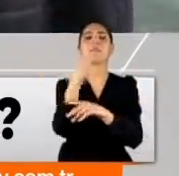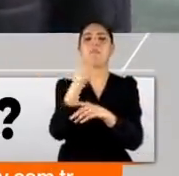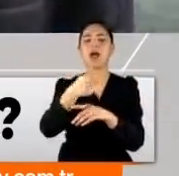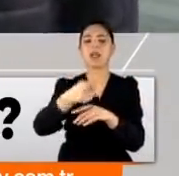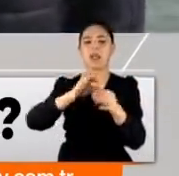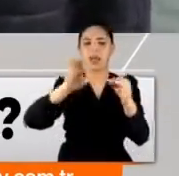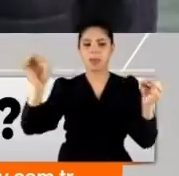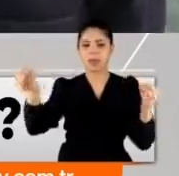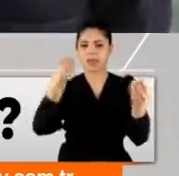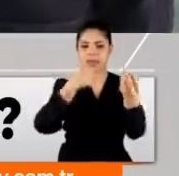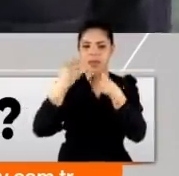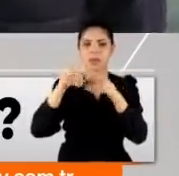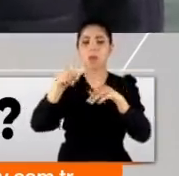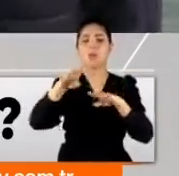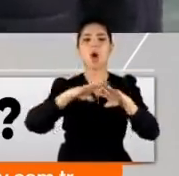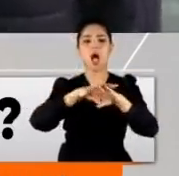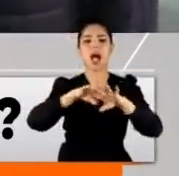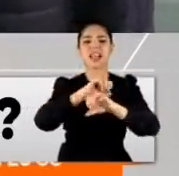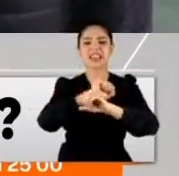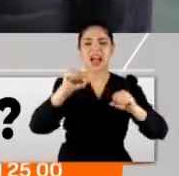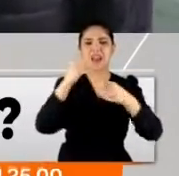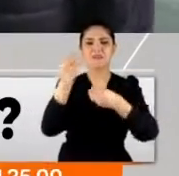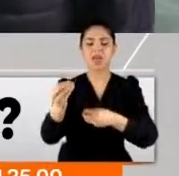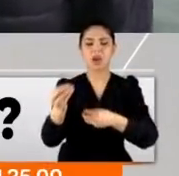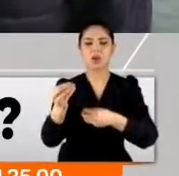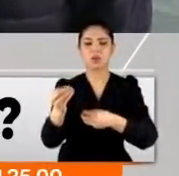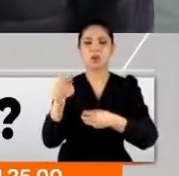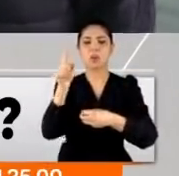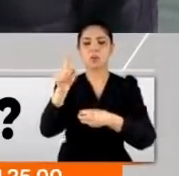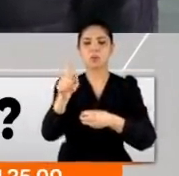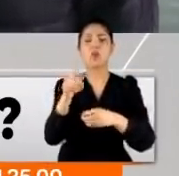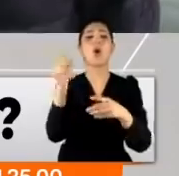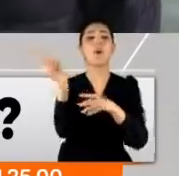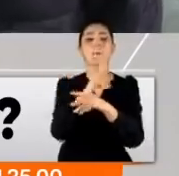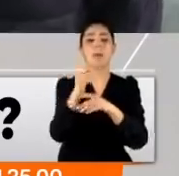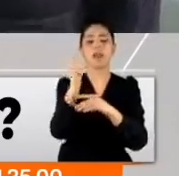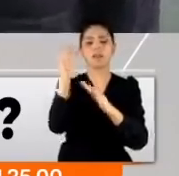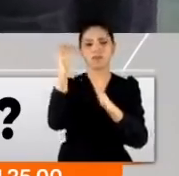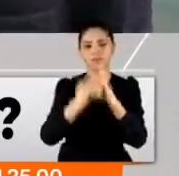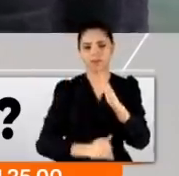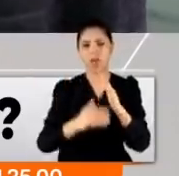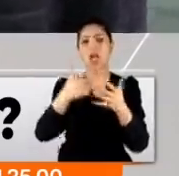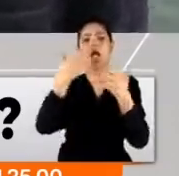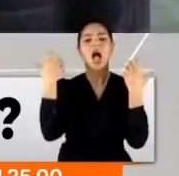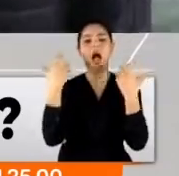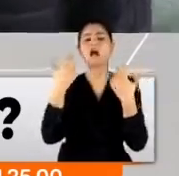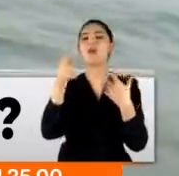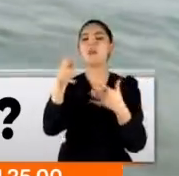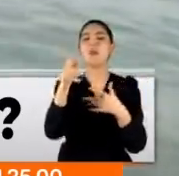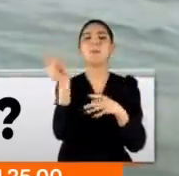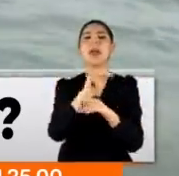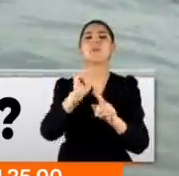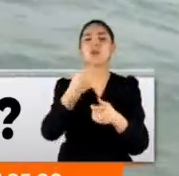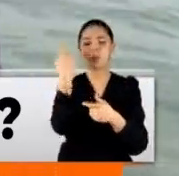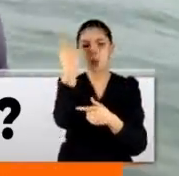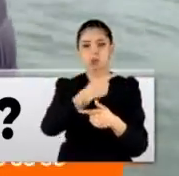balıkları yerken... ...hem ağlara zarar veriyor hem de balıkları yiyor. Fakat bu tabi balık stonunun azalmasıyla alakalı. Hayvan balık bulamadığı için bunu yapıyor.